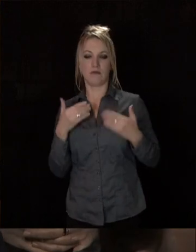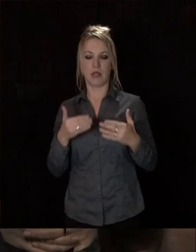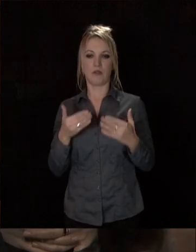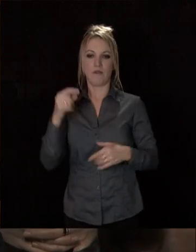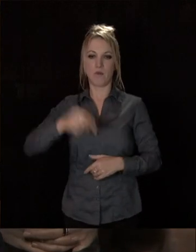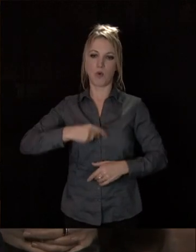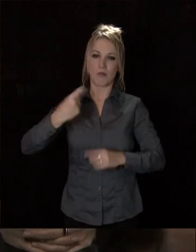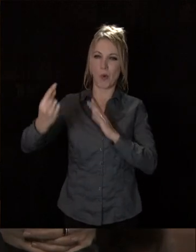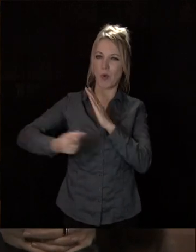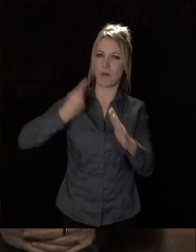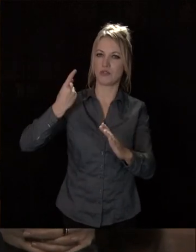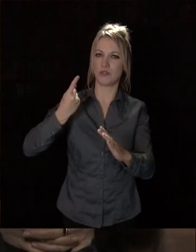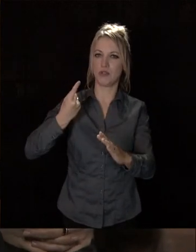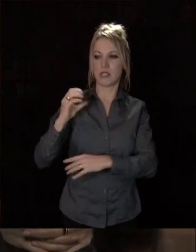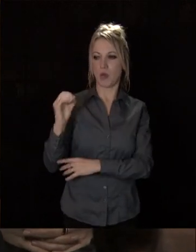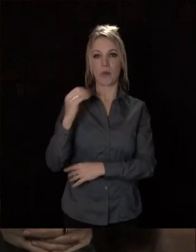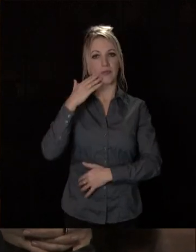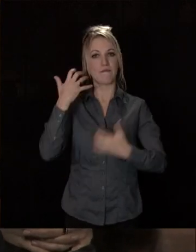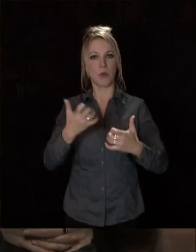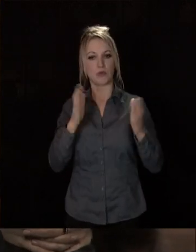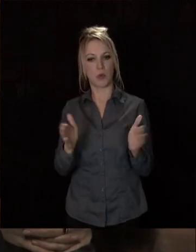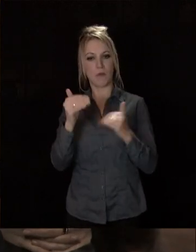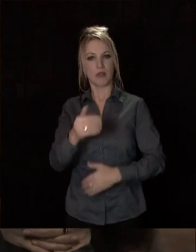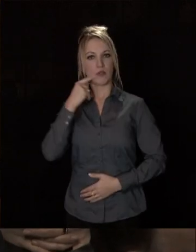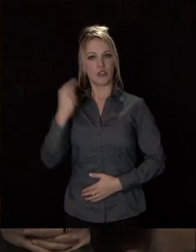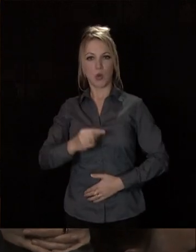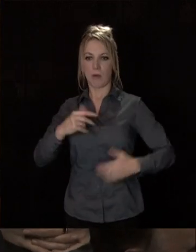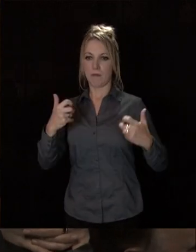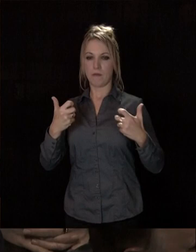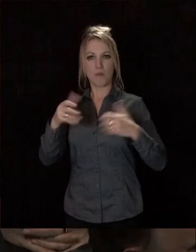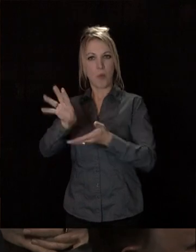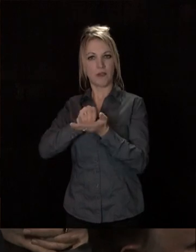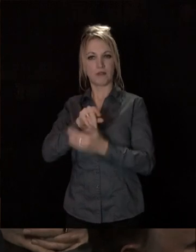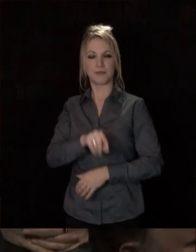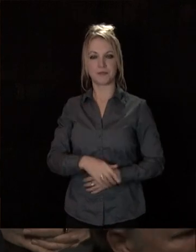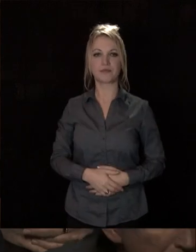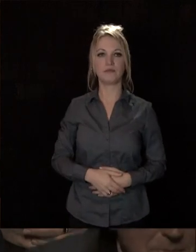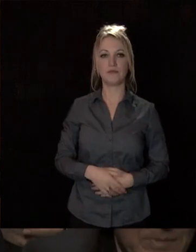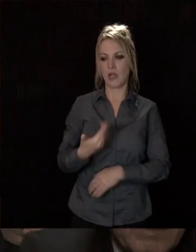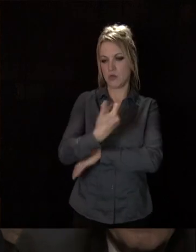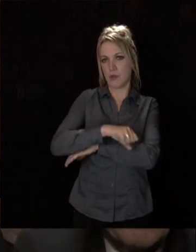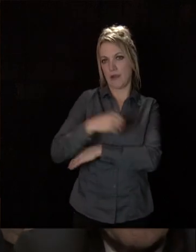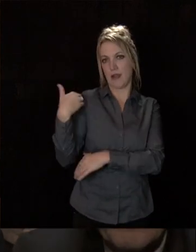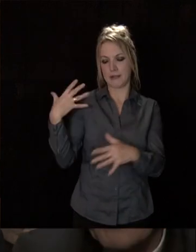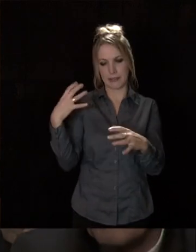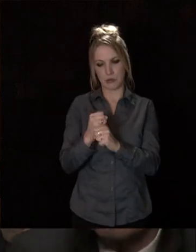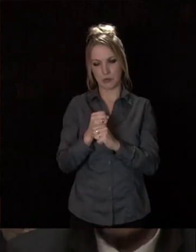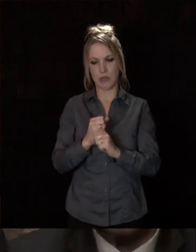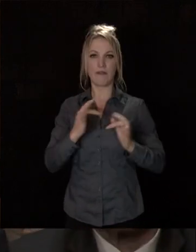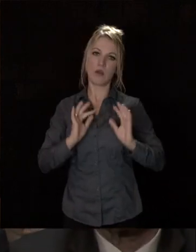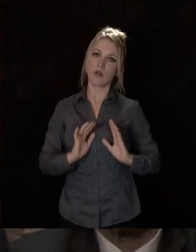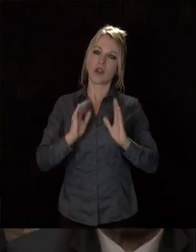d'une reconquête si nous voulons faire en ce domaine de Dijon un exemple. J'ai fait le point cette semaine, cet engagement